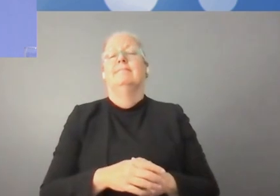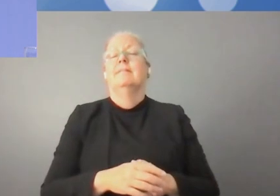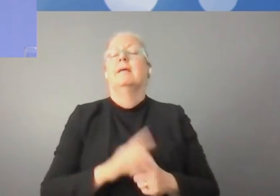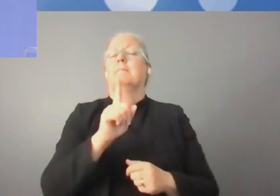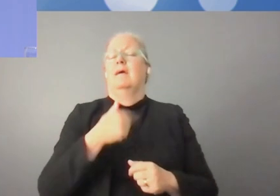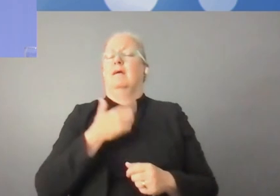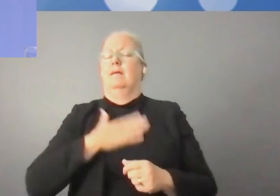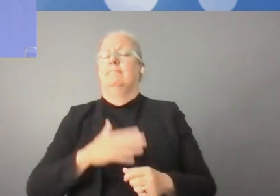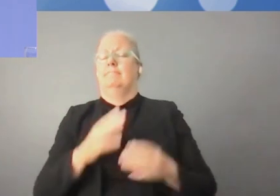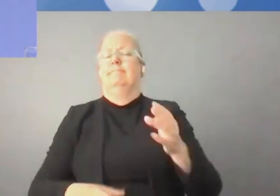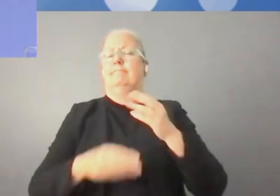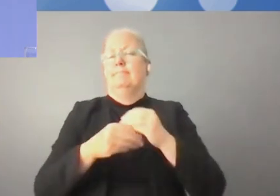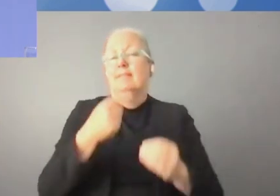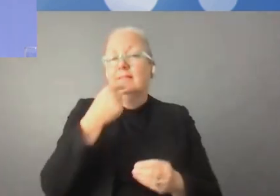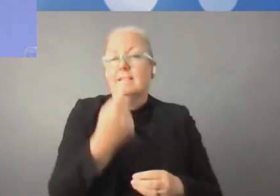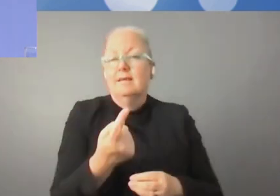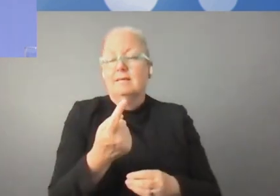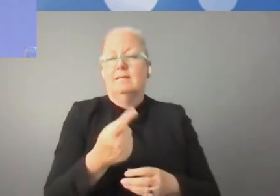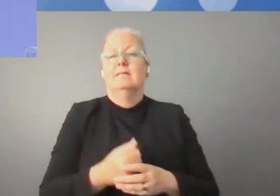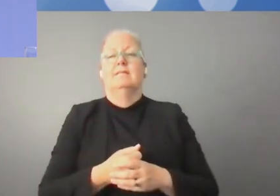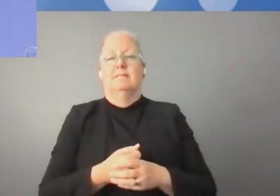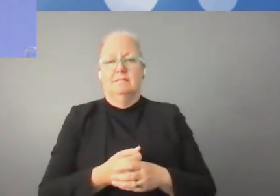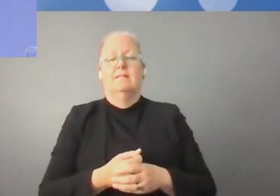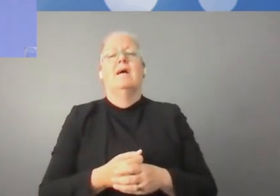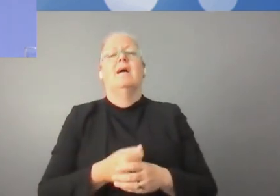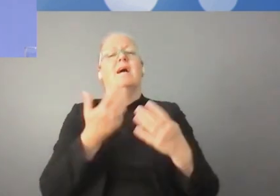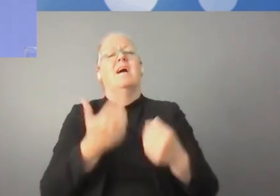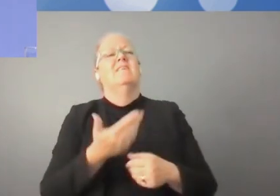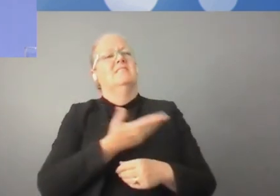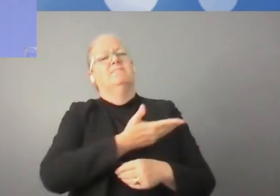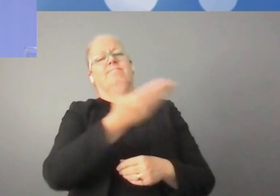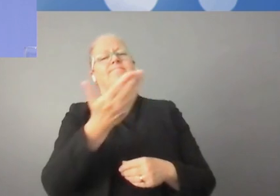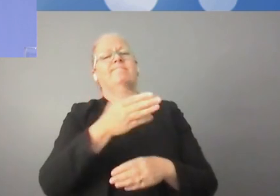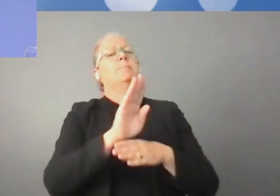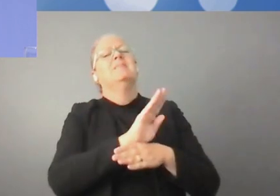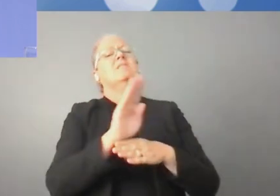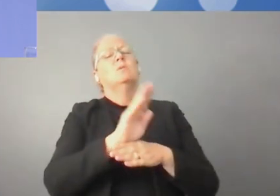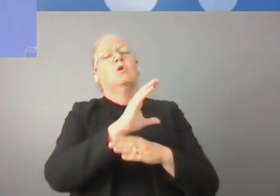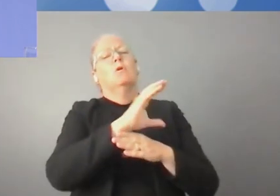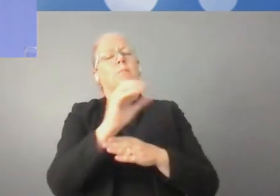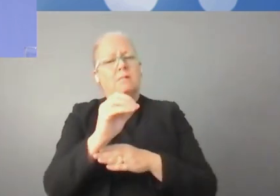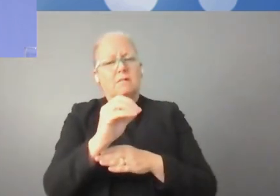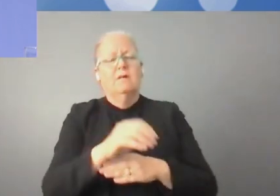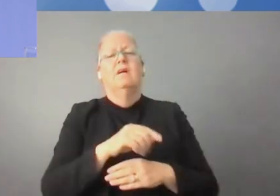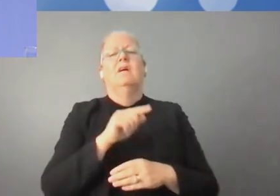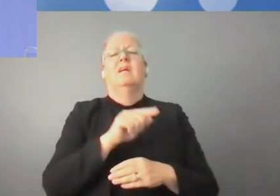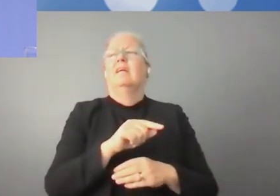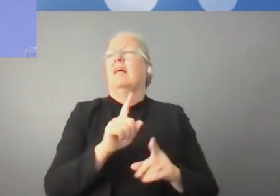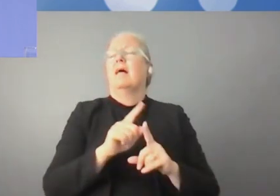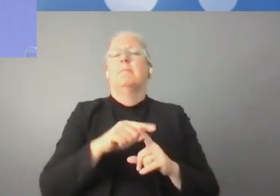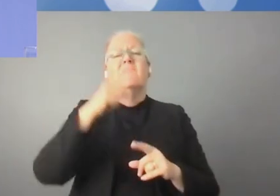qui crée les fake news, c'est les réseaux sociaux, c'est des entreprises qui ont des modèles économiques qu'il faudra réguler.